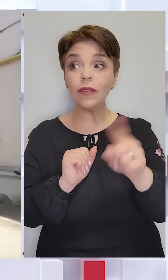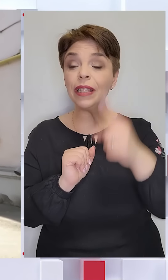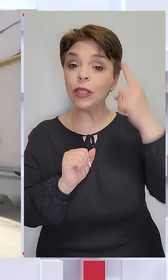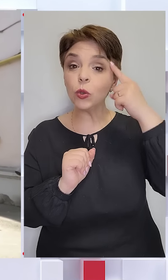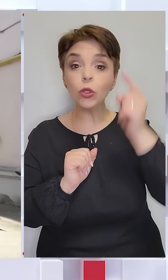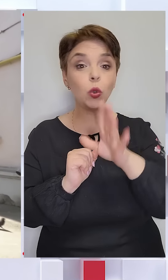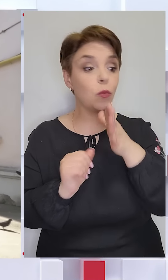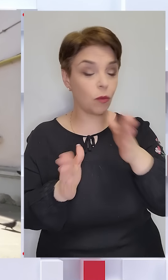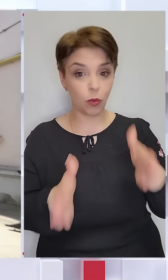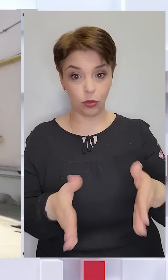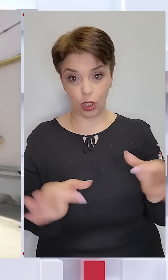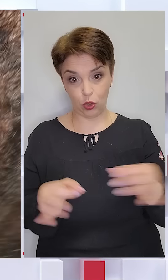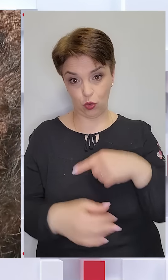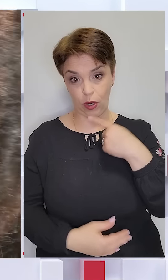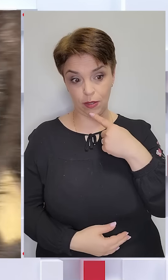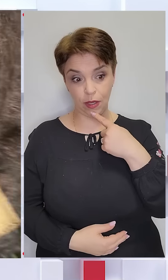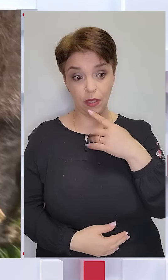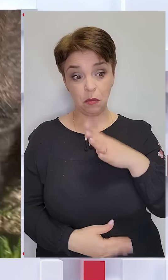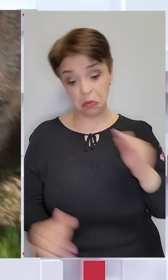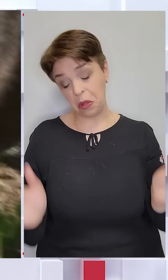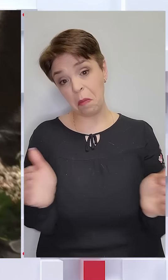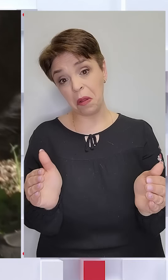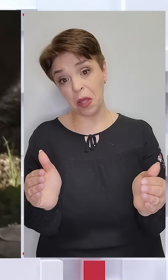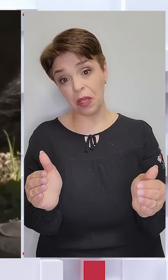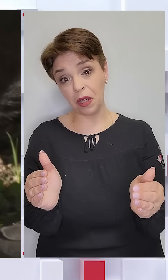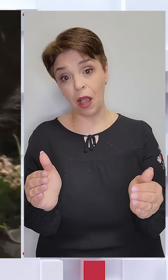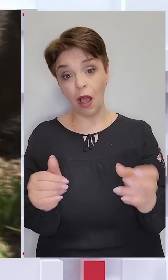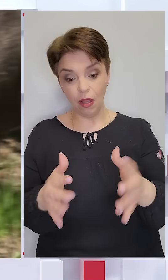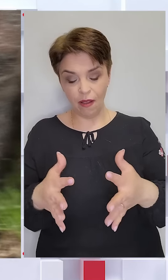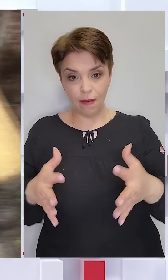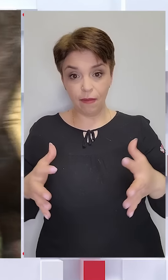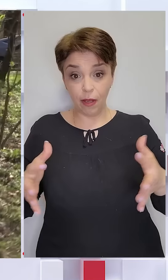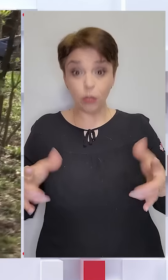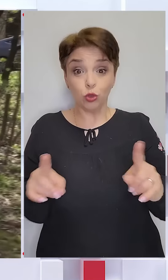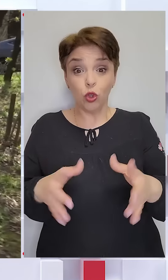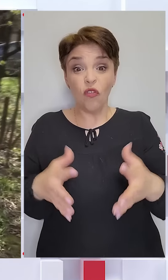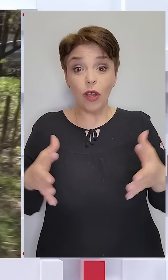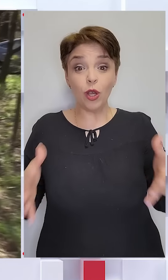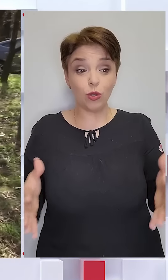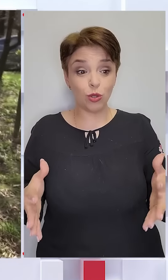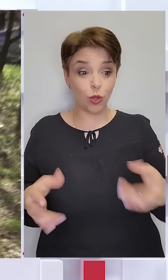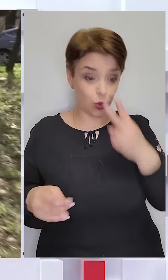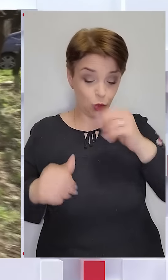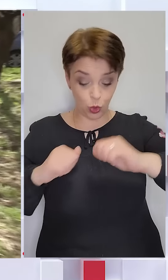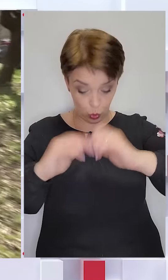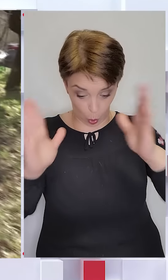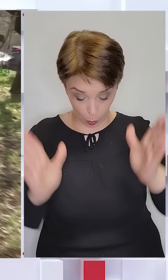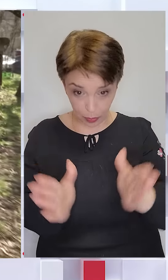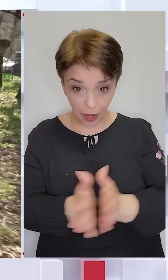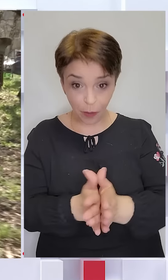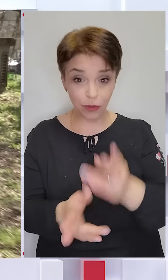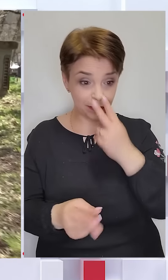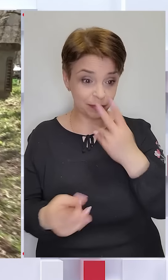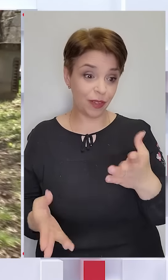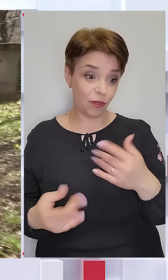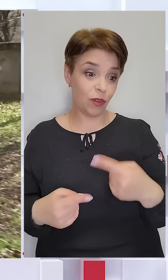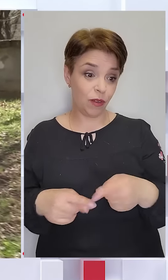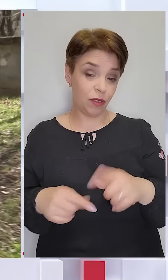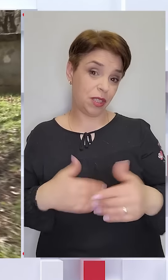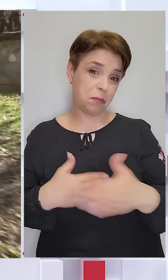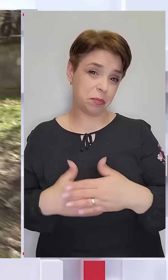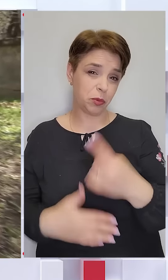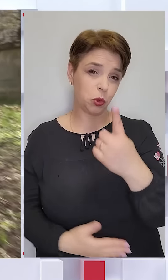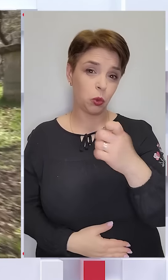не думав про неї нічого казати. Була маленька, але виросла, що виросла. Судячи з об'єму, як так подив, десь в районі 100